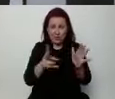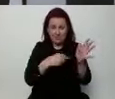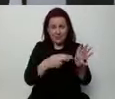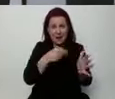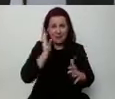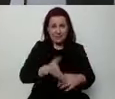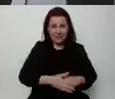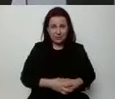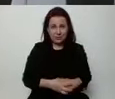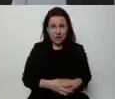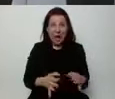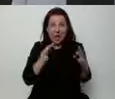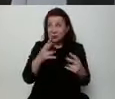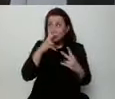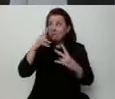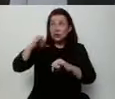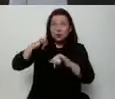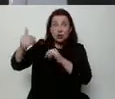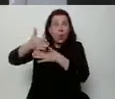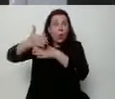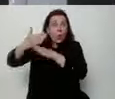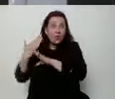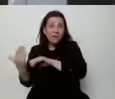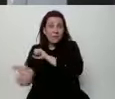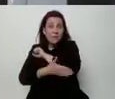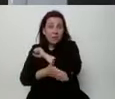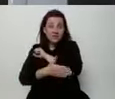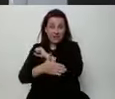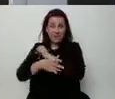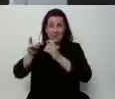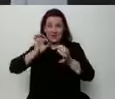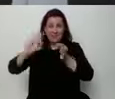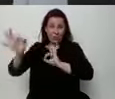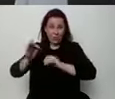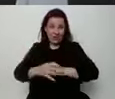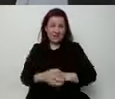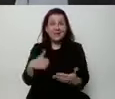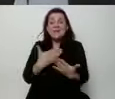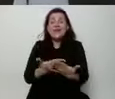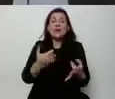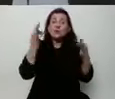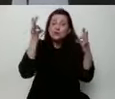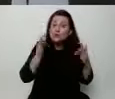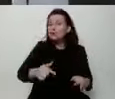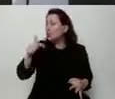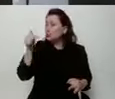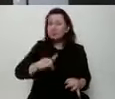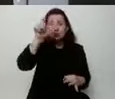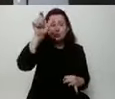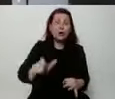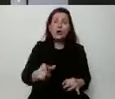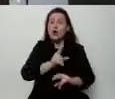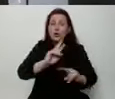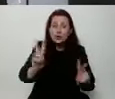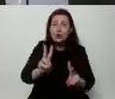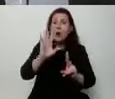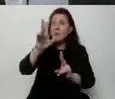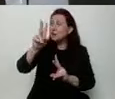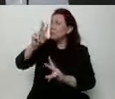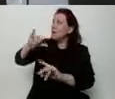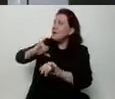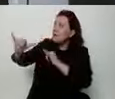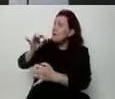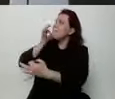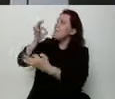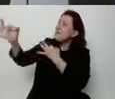I dzisiaj widać, że rząd ukrywa przed nami podstawowe fakty. I dlatego dzisiaj musi być ktoś, kto będzie rządowi zadawał trudne